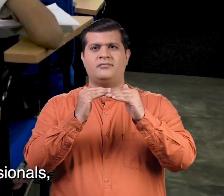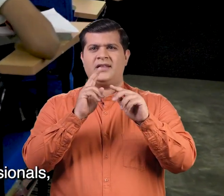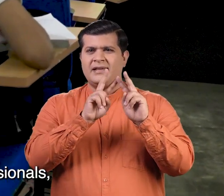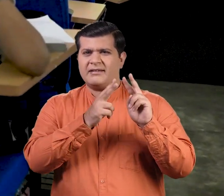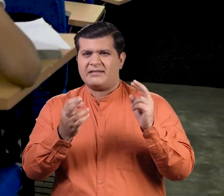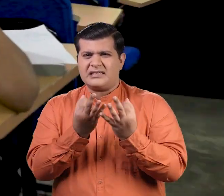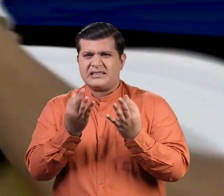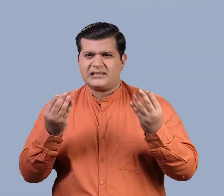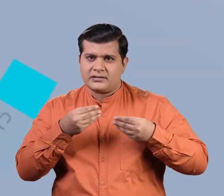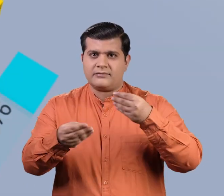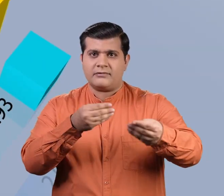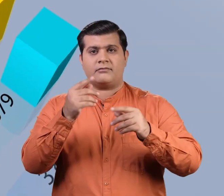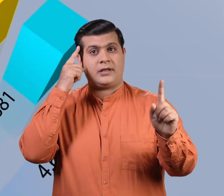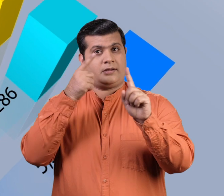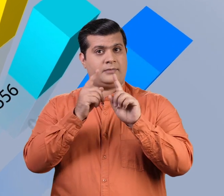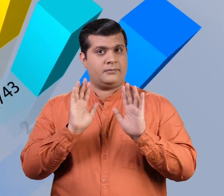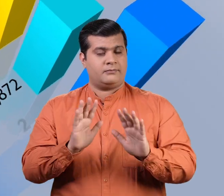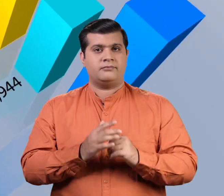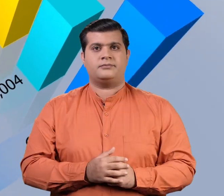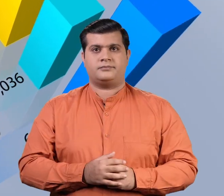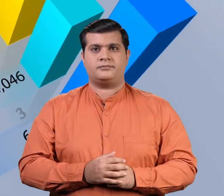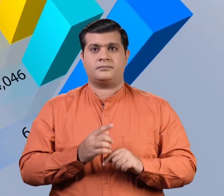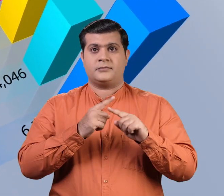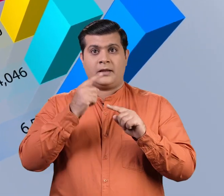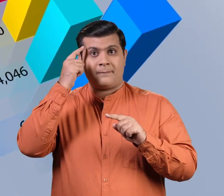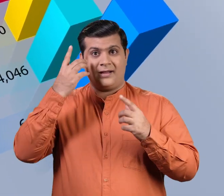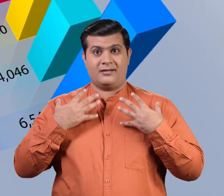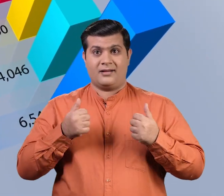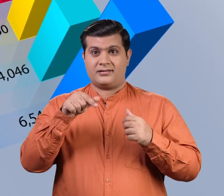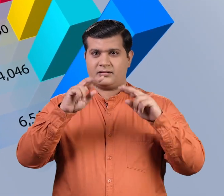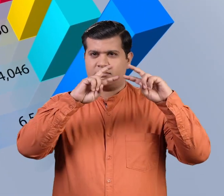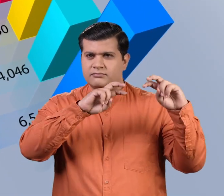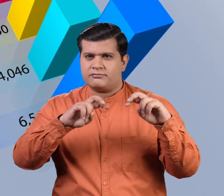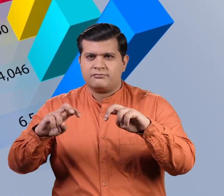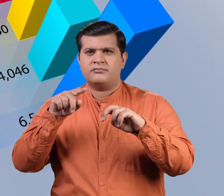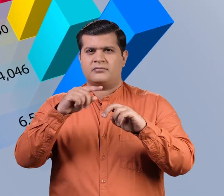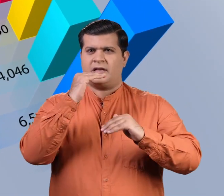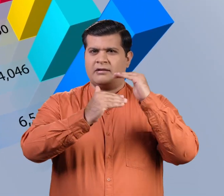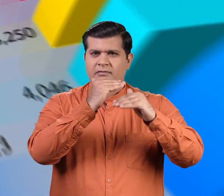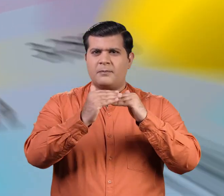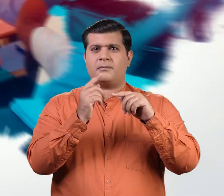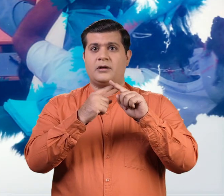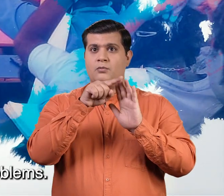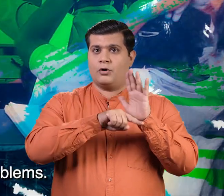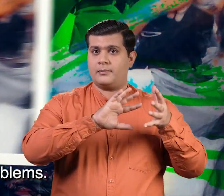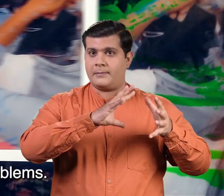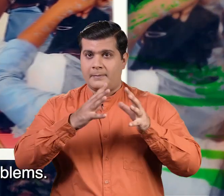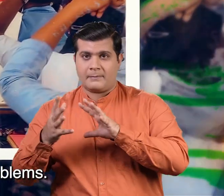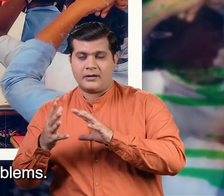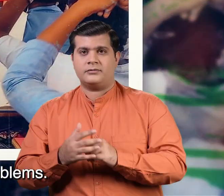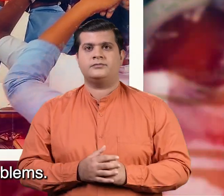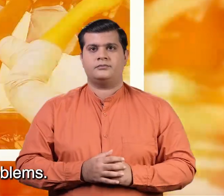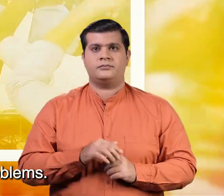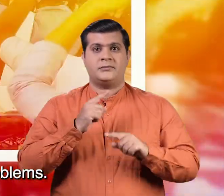विकिसित करना मानसिक स्वास्थ में अनुसंधान एवं विकास और नीती निर्धारण मानसिक